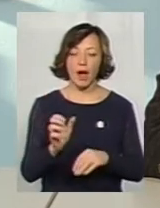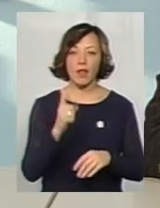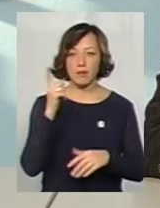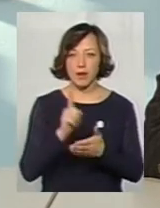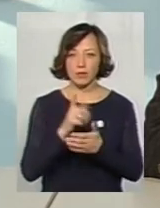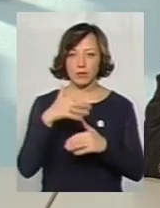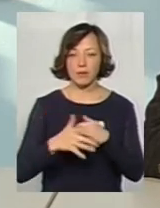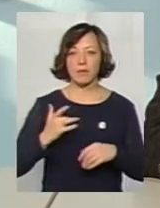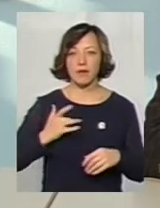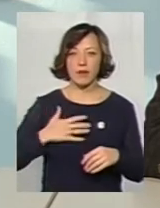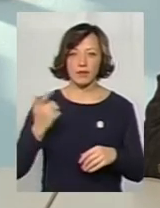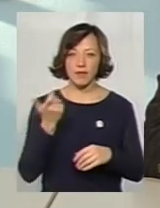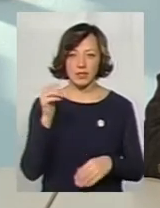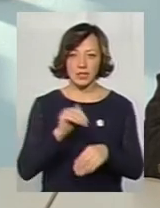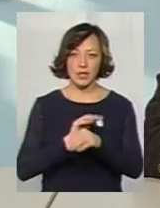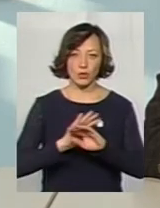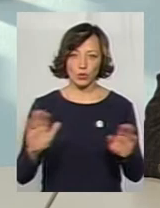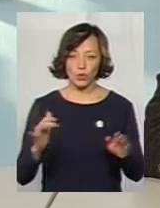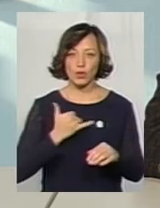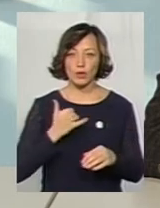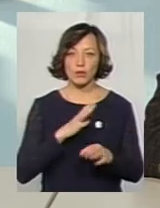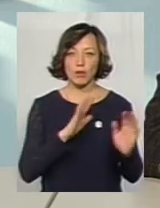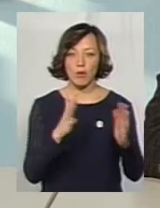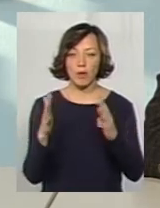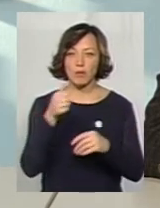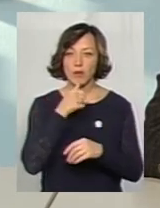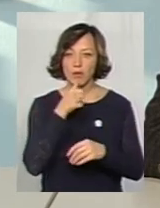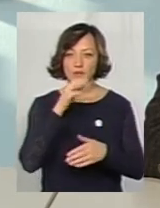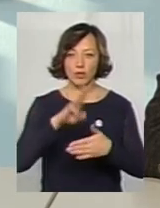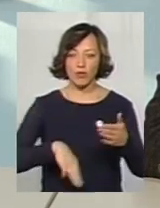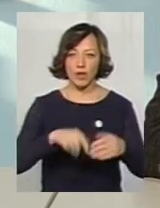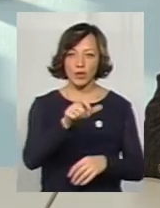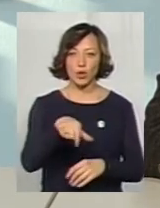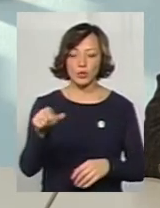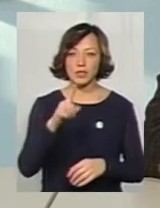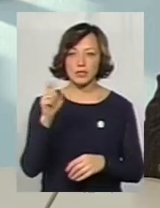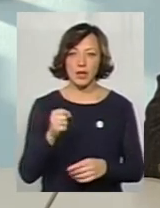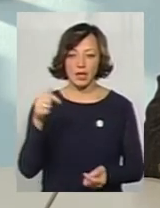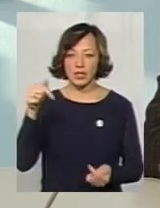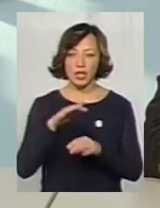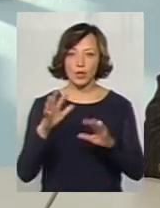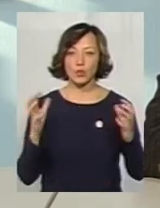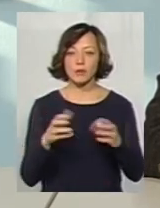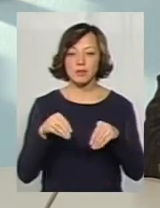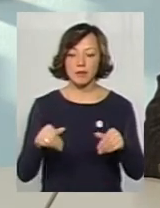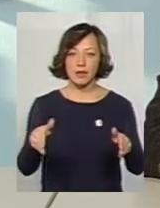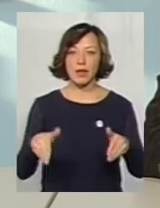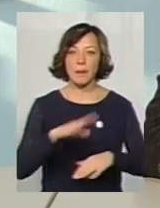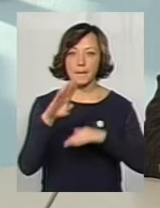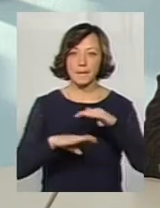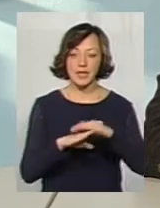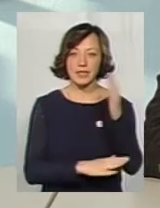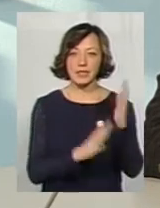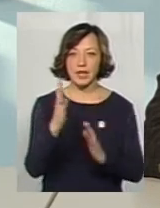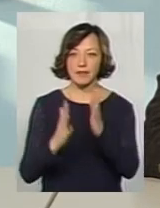розуміти, що приватна власність не доторкана. У нас були моменти, коли ми пробували штрафувати людей за неналежне утримання земельних ділянок під садівництво,